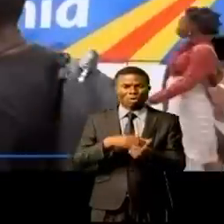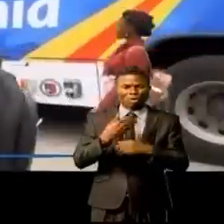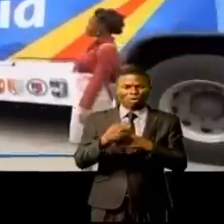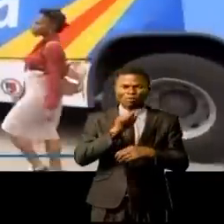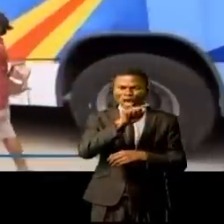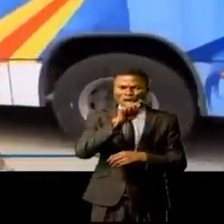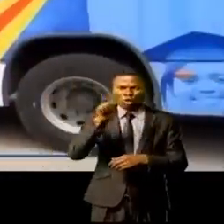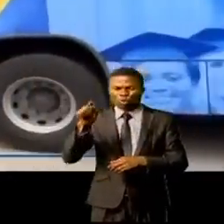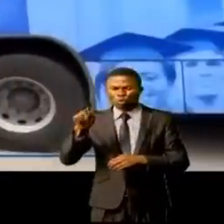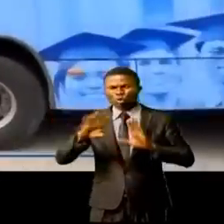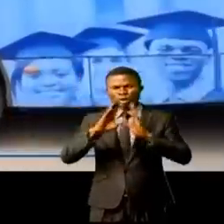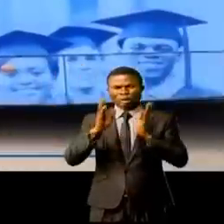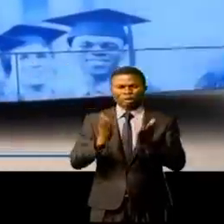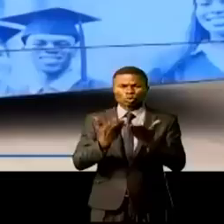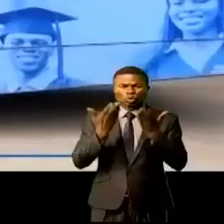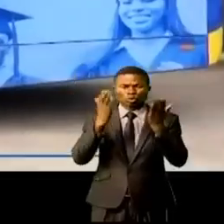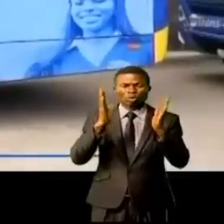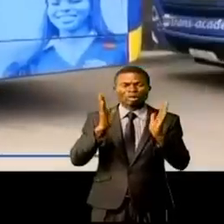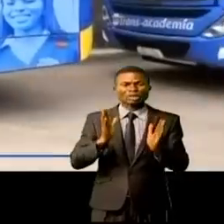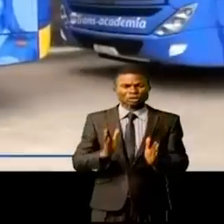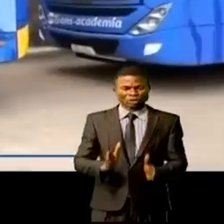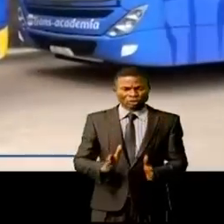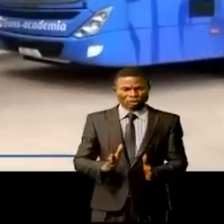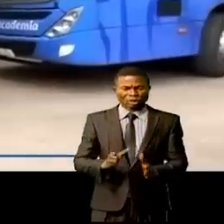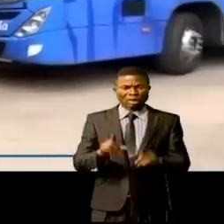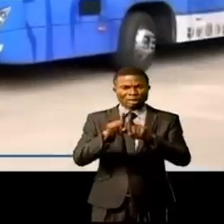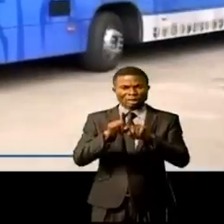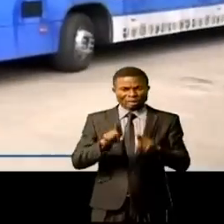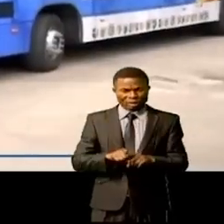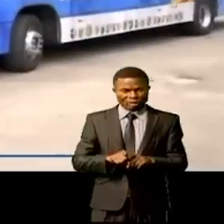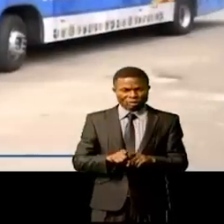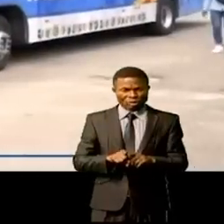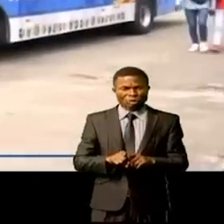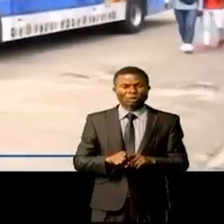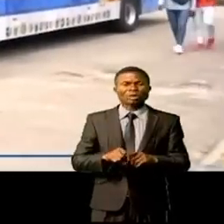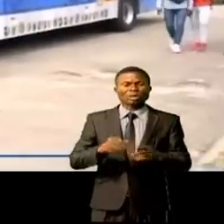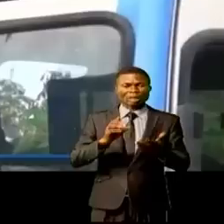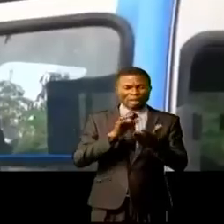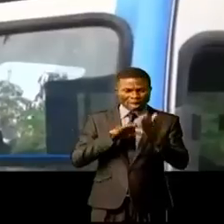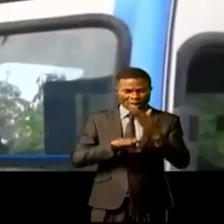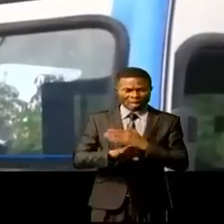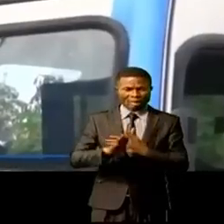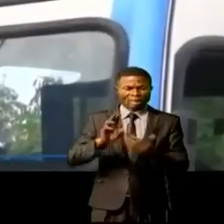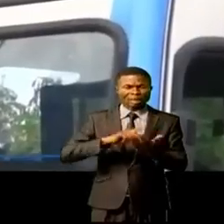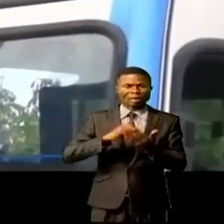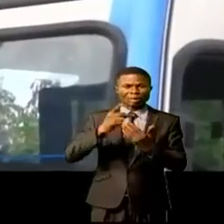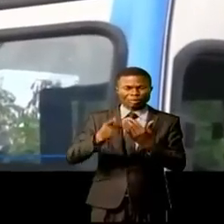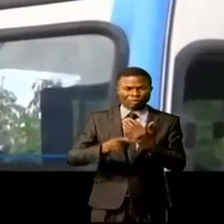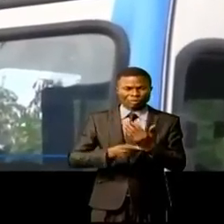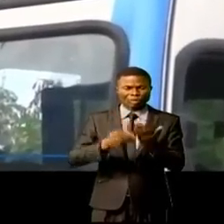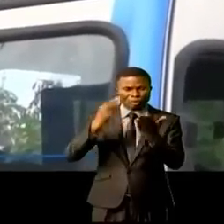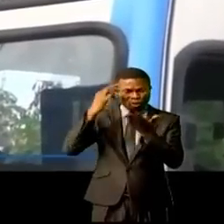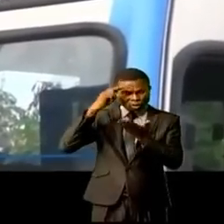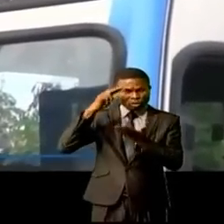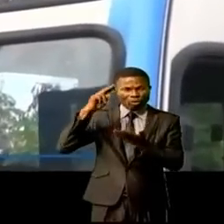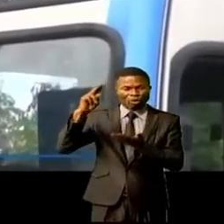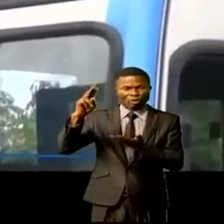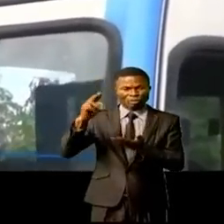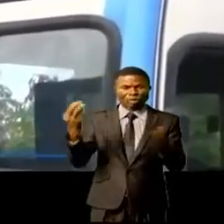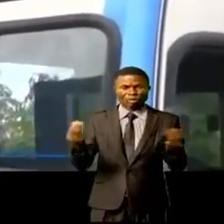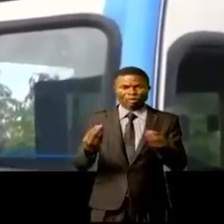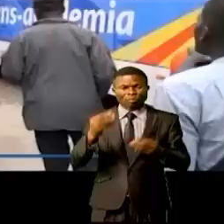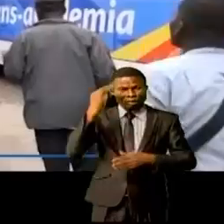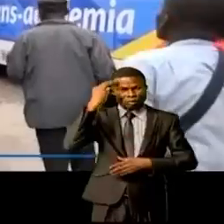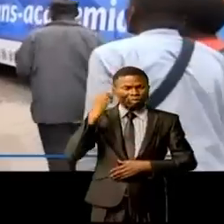'identification de tous les étudiants qui sont régulièrement inscrits dans les universités. Justement, le